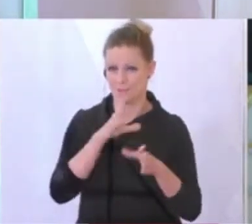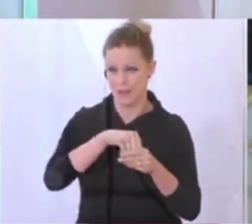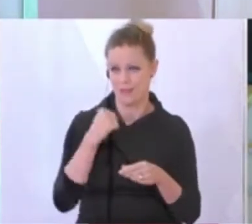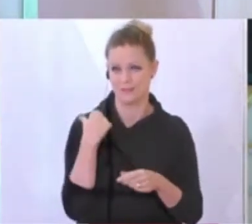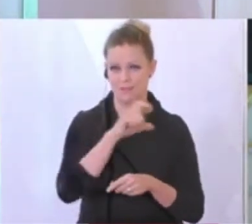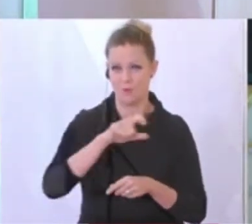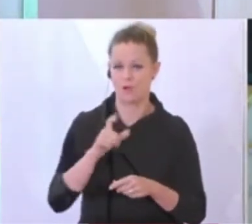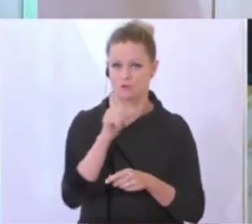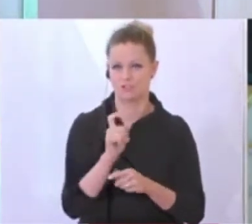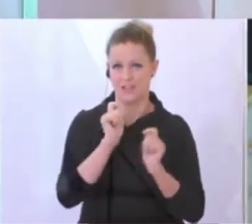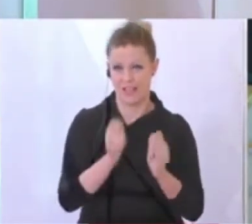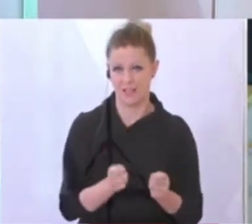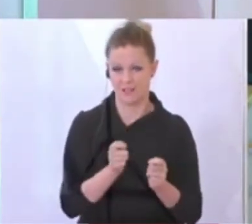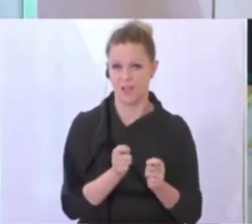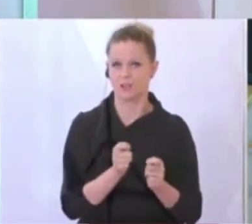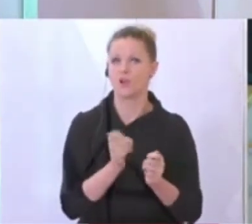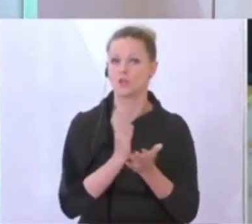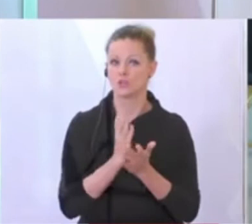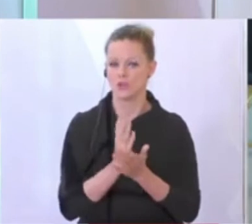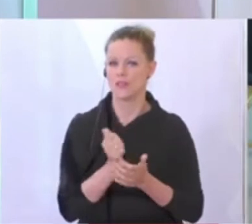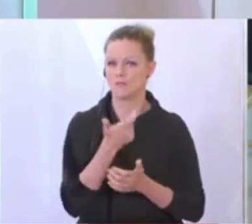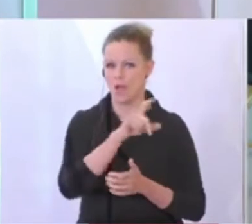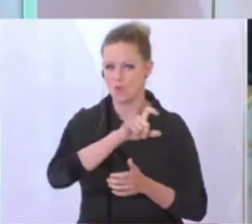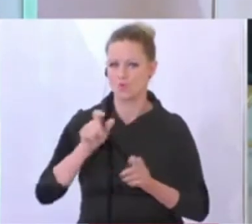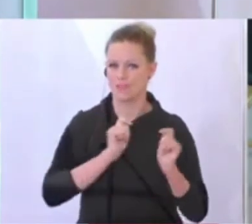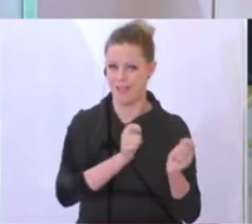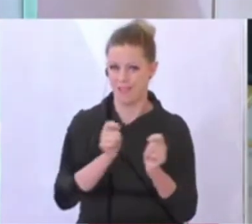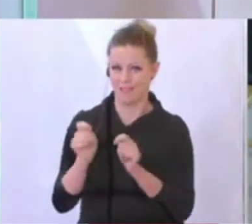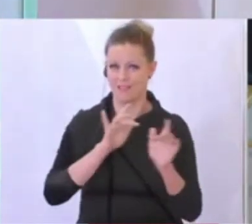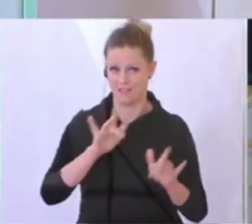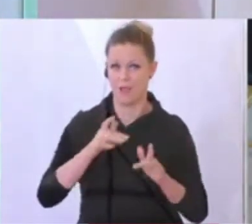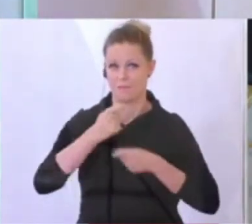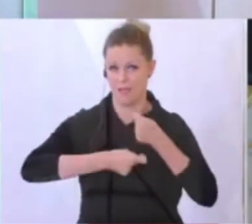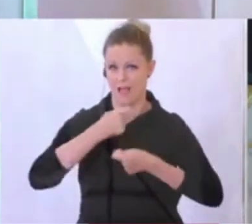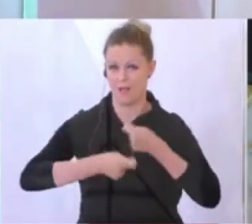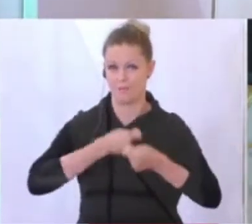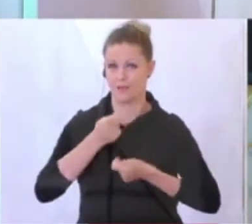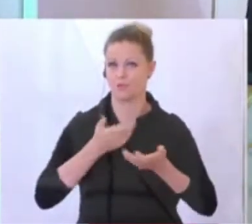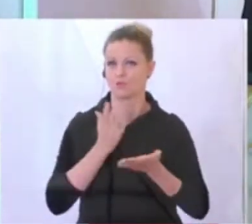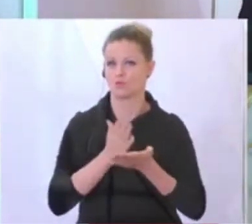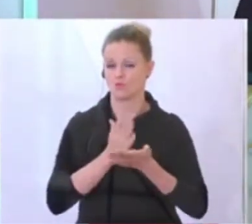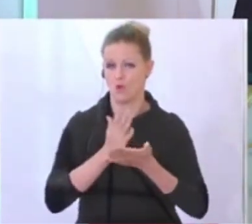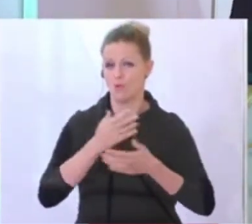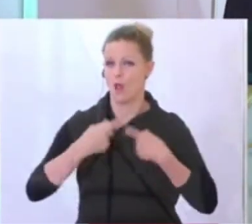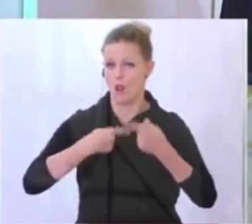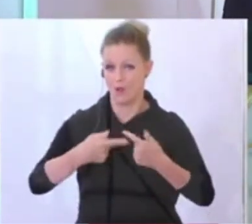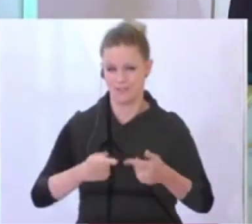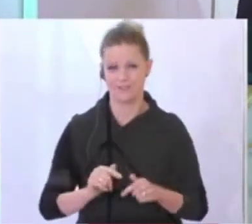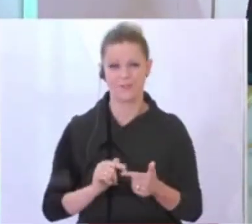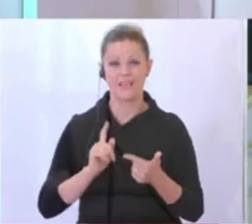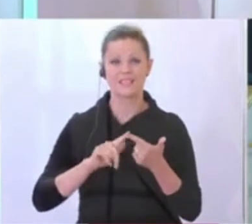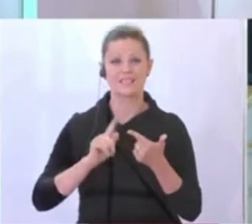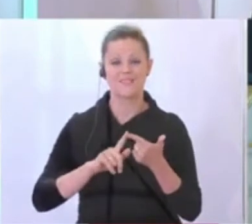beantragt werden. Wir haben hier bereits einige hundert Anträge, die in Abwägung stehen. Der zweite Teil ist natürlich